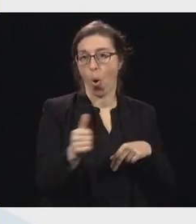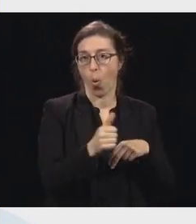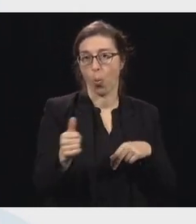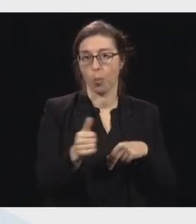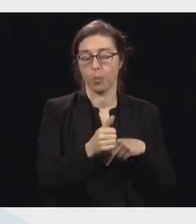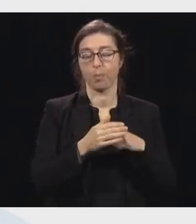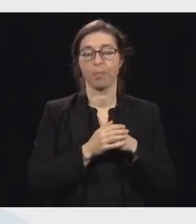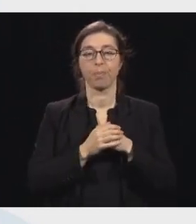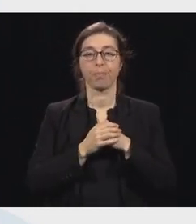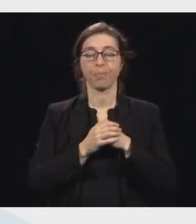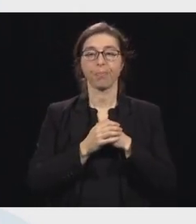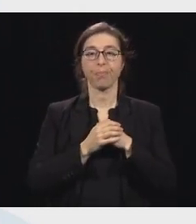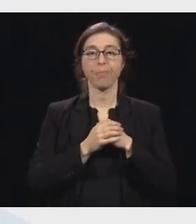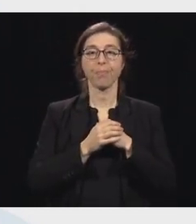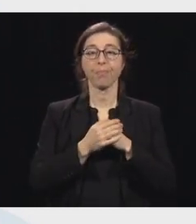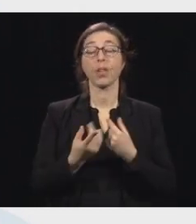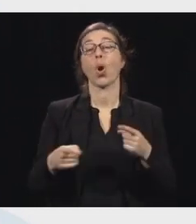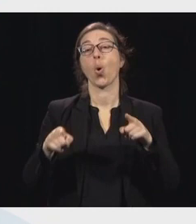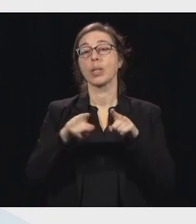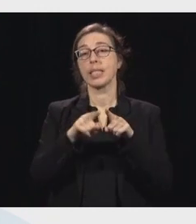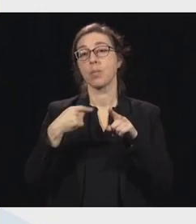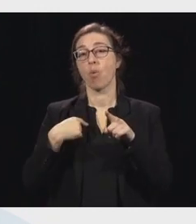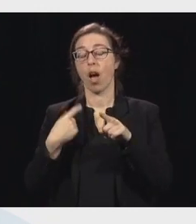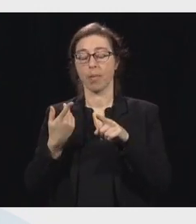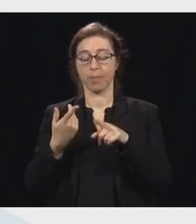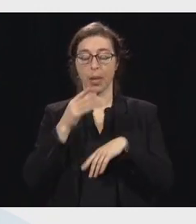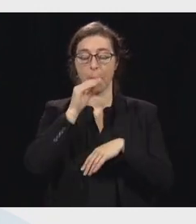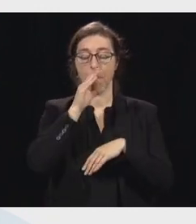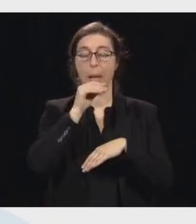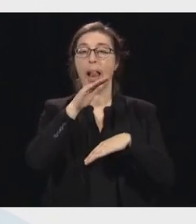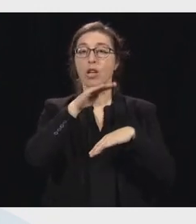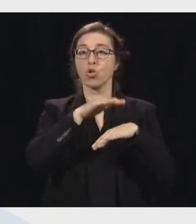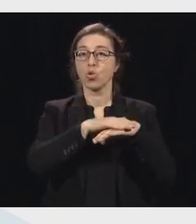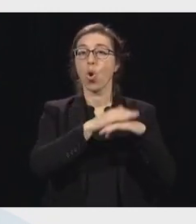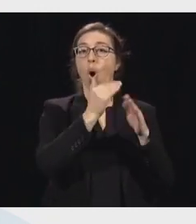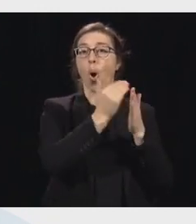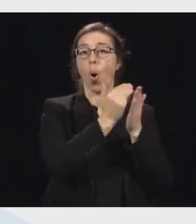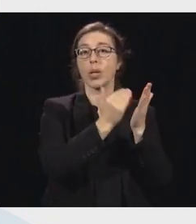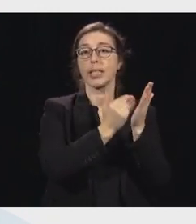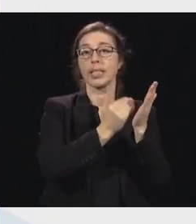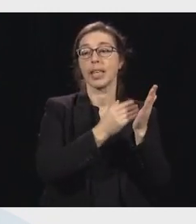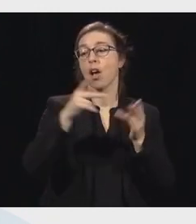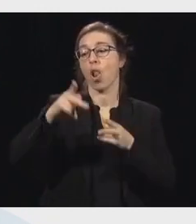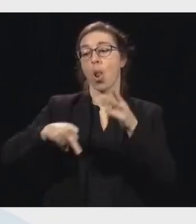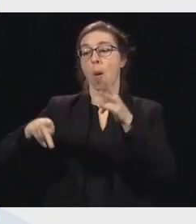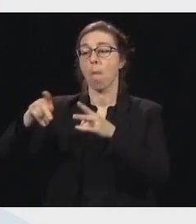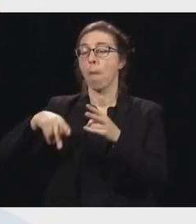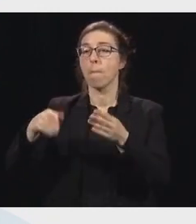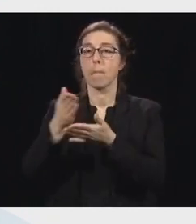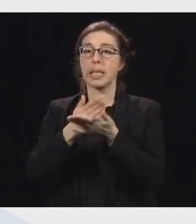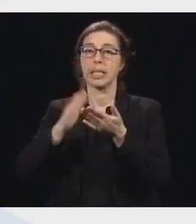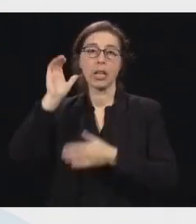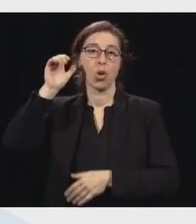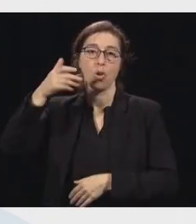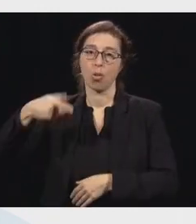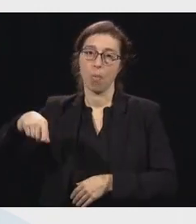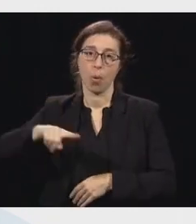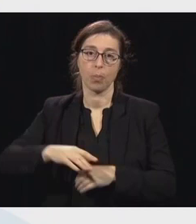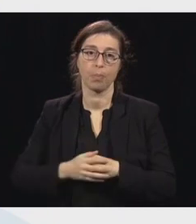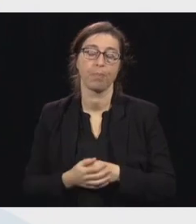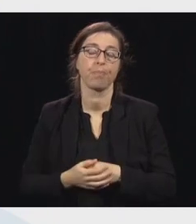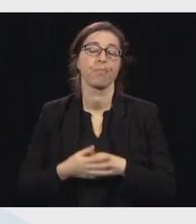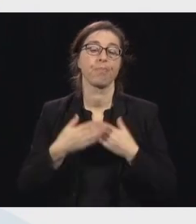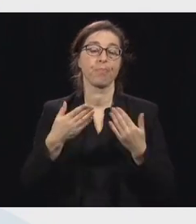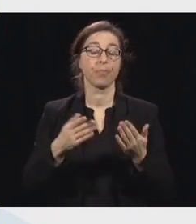sur certaines consignes qui ne sont pas suivies actuellement par tout le monde. Bon.